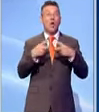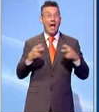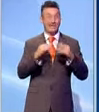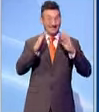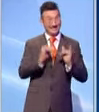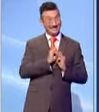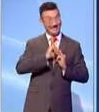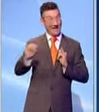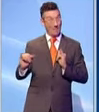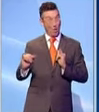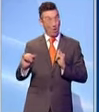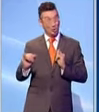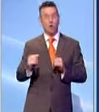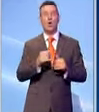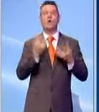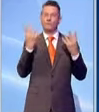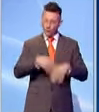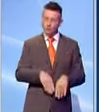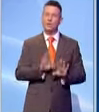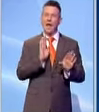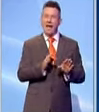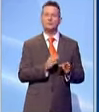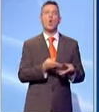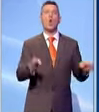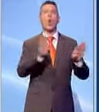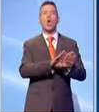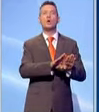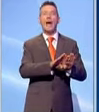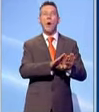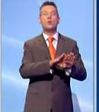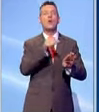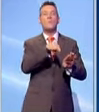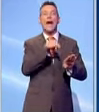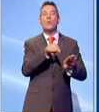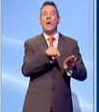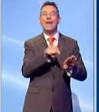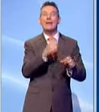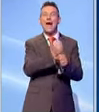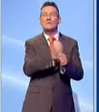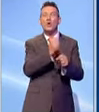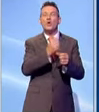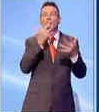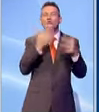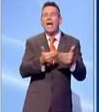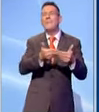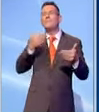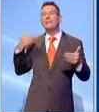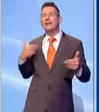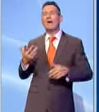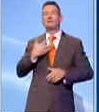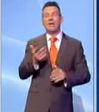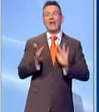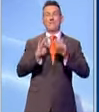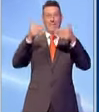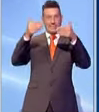funzionato durante il lockdown, laddove era già regolato, strutturato con una piattaforma